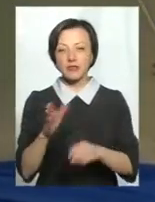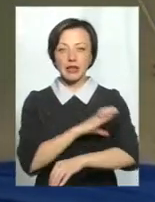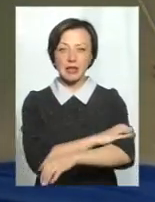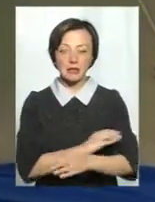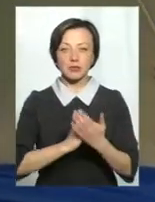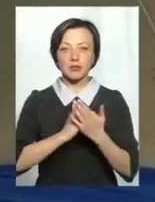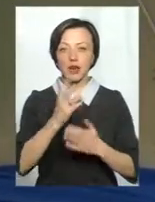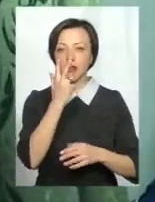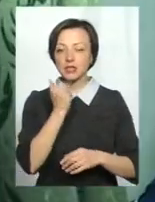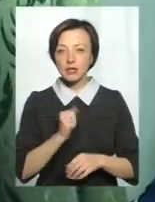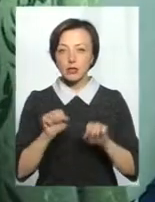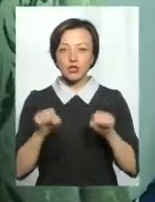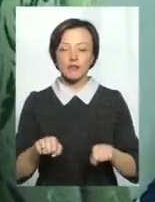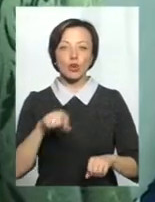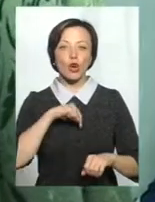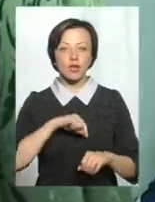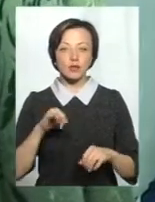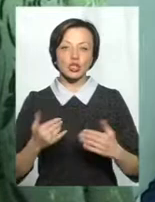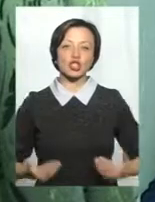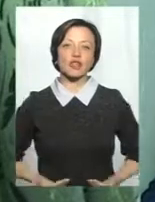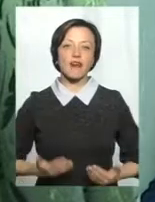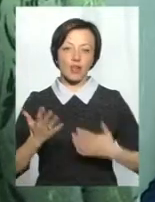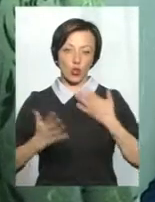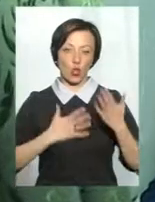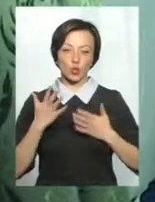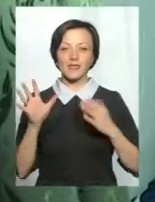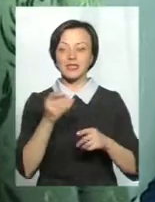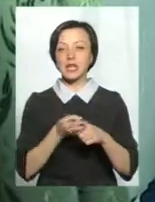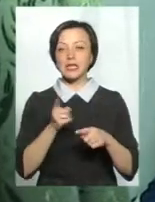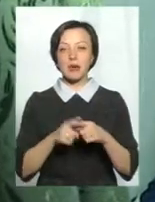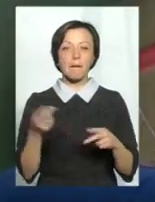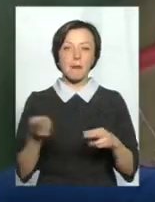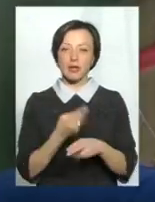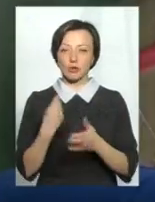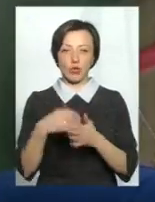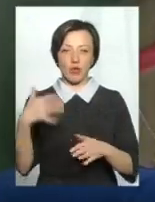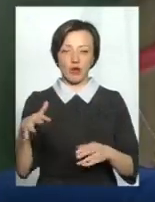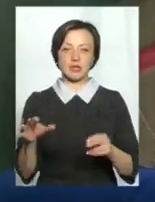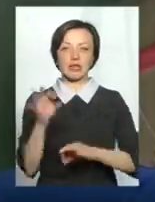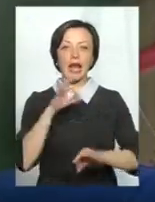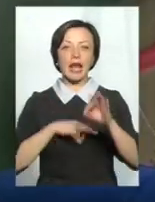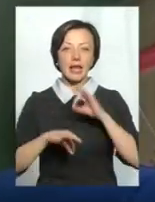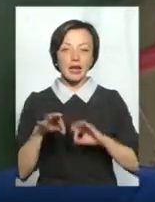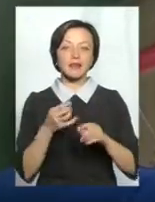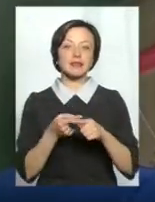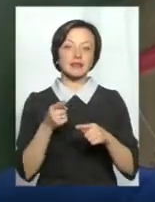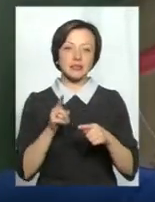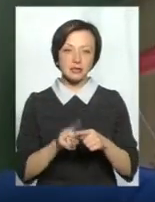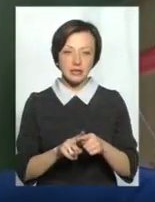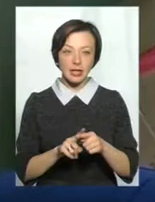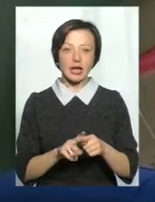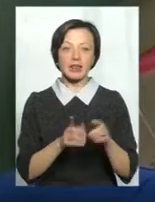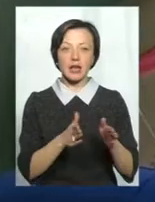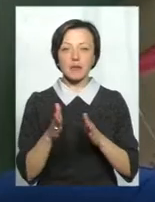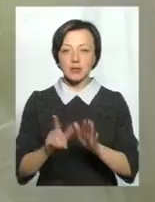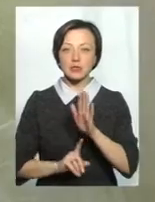підвищити адаптаційні можливості організму і життєвий тонус. І все це без дороговартісних ліків, адже голкотерапія запускає ті